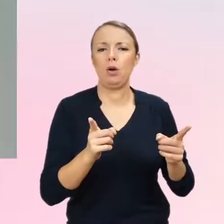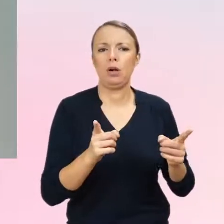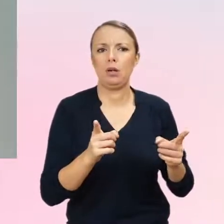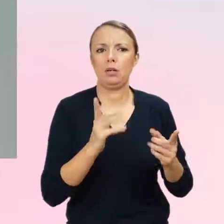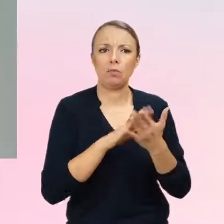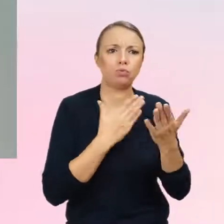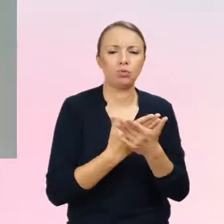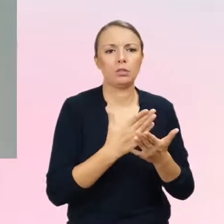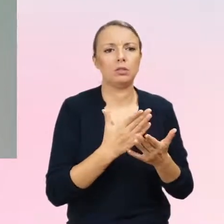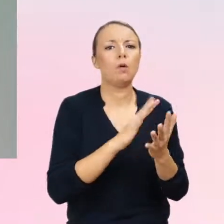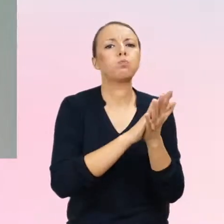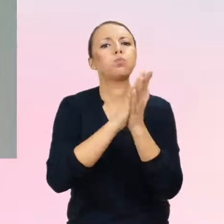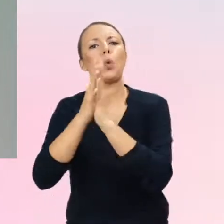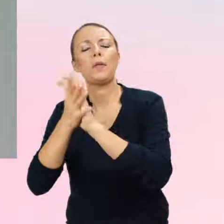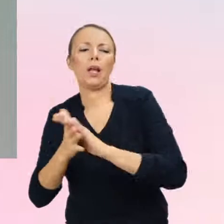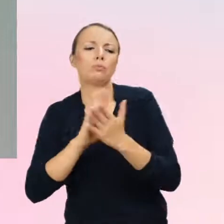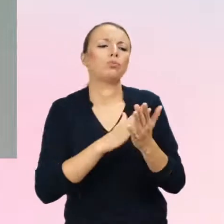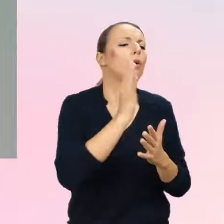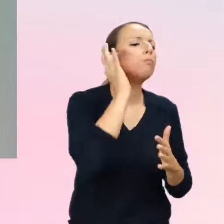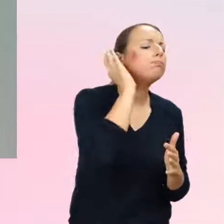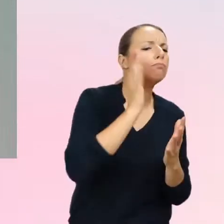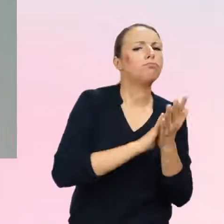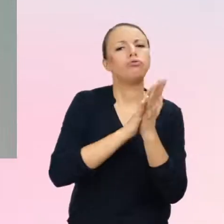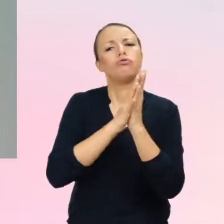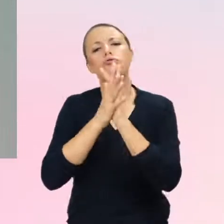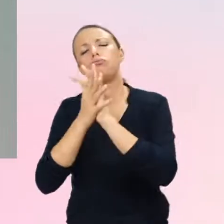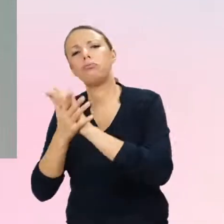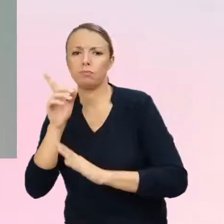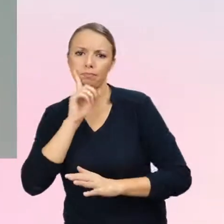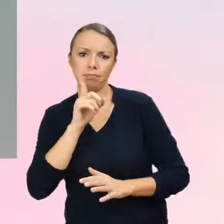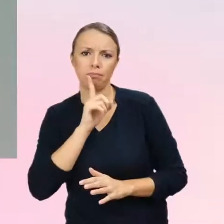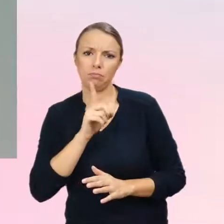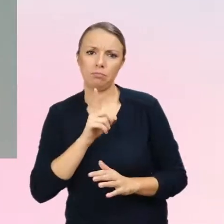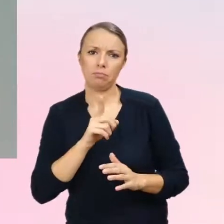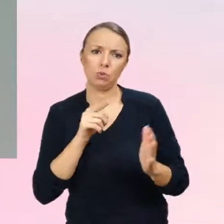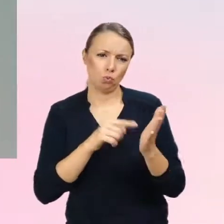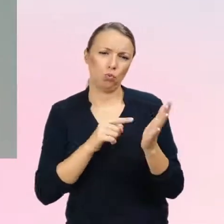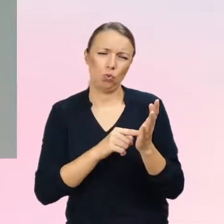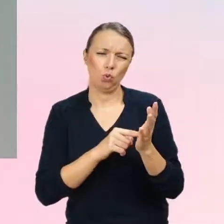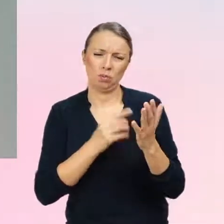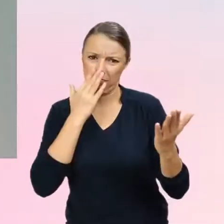płciami jeszcze i po prostu tak to bardziej wygląda klinicznie, tak?